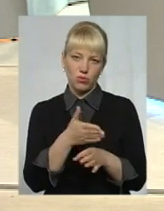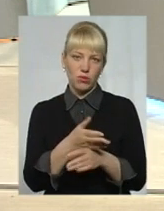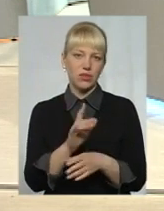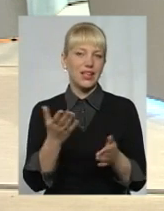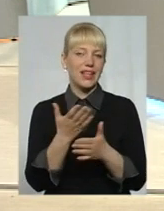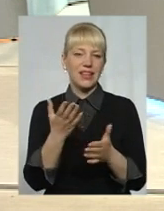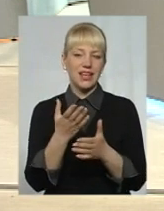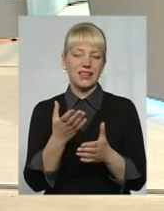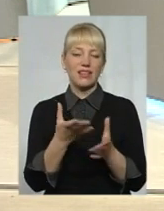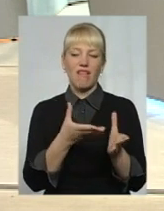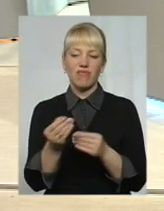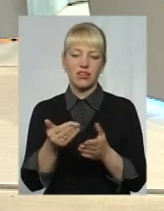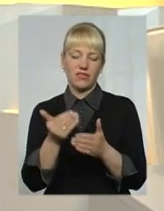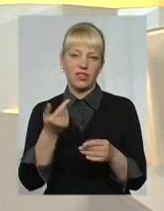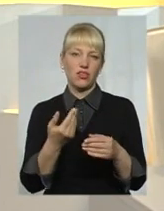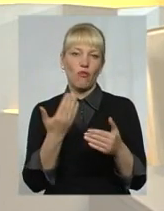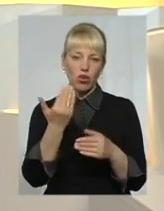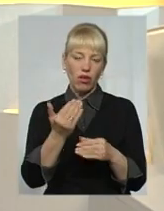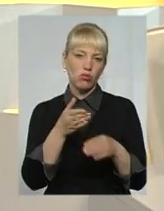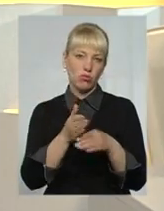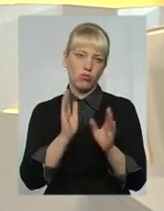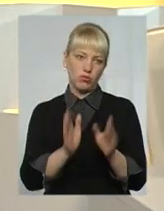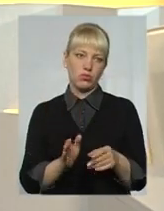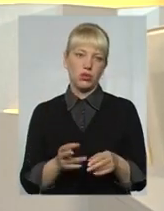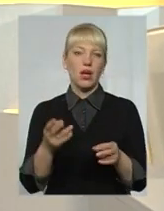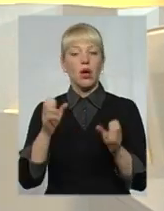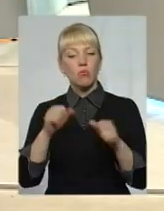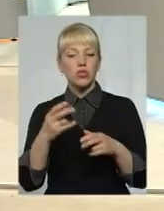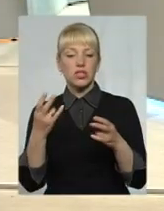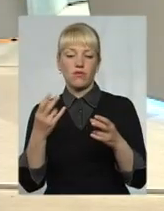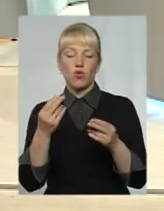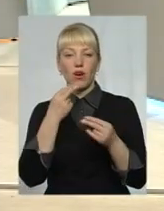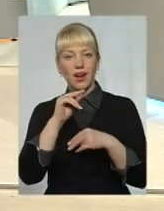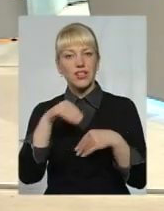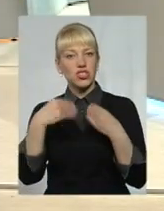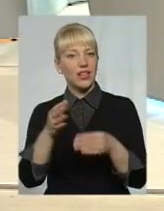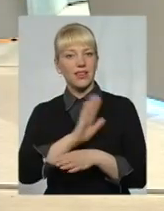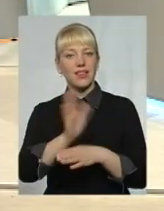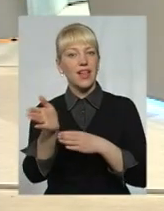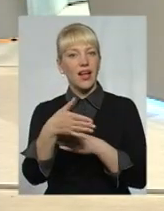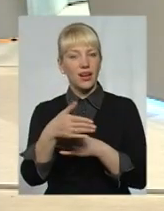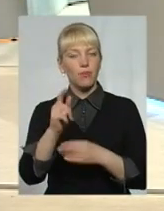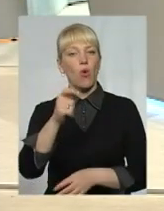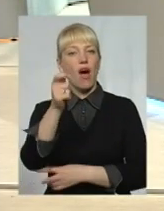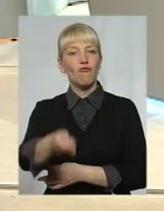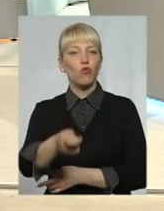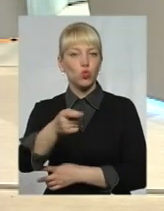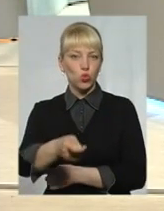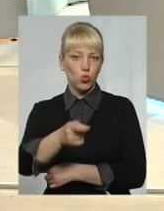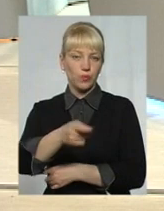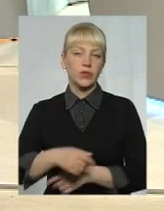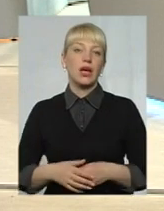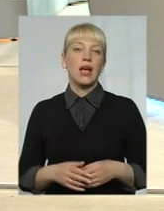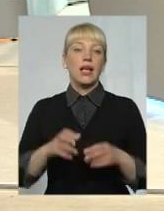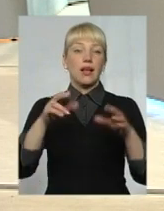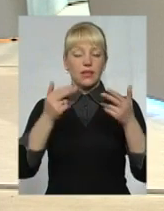ефект від твоєї допомоги буде. Можливо, інколи краще дати не рибу, а водку. Дозвольте мені відповісти на це запитання. Так,